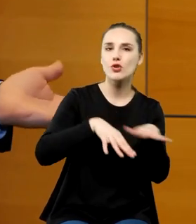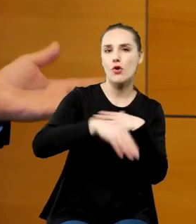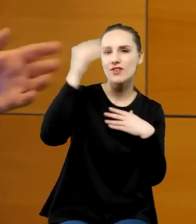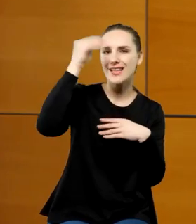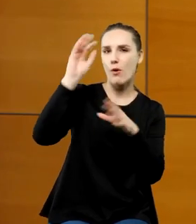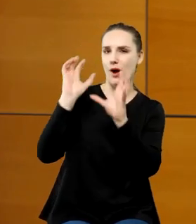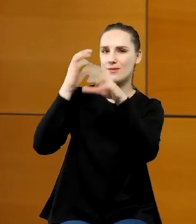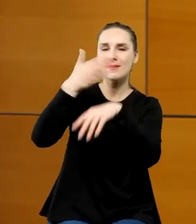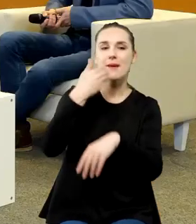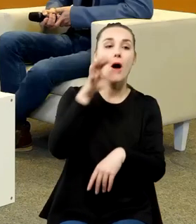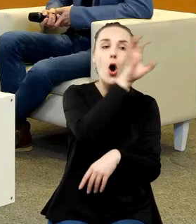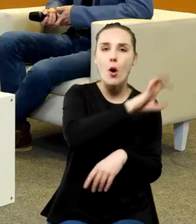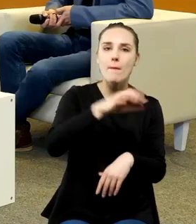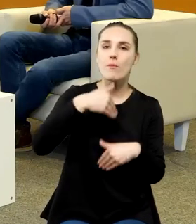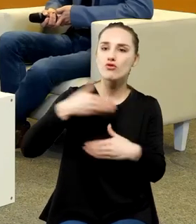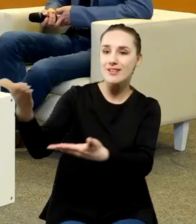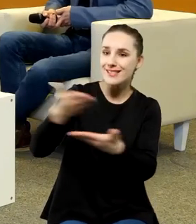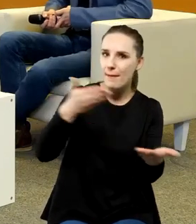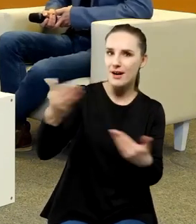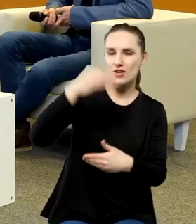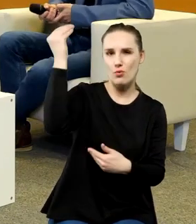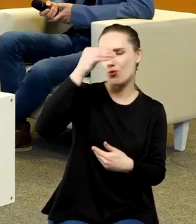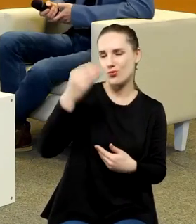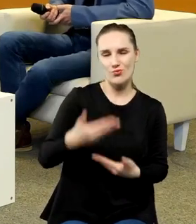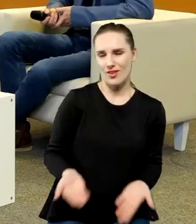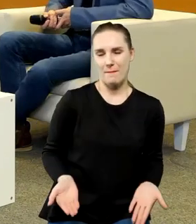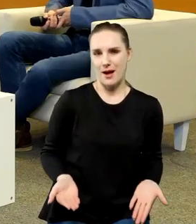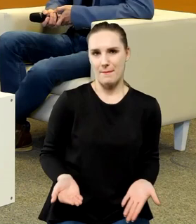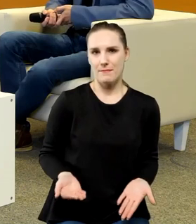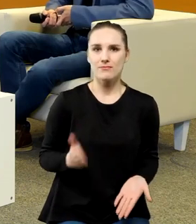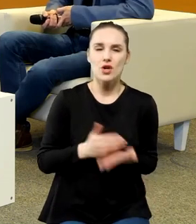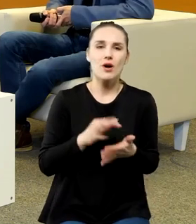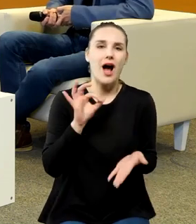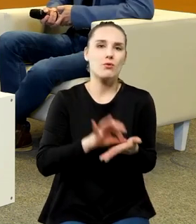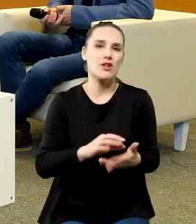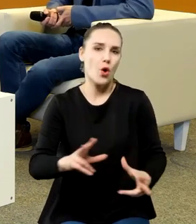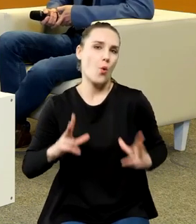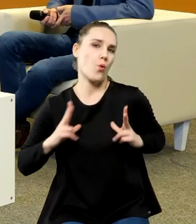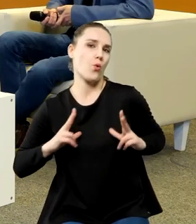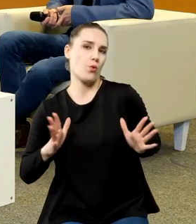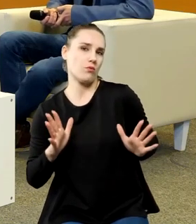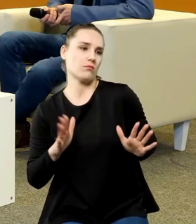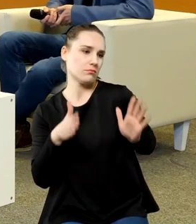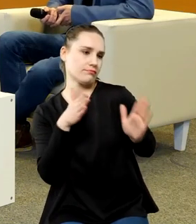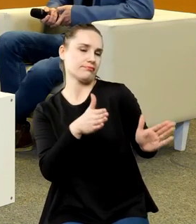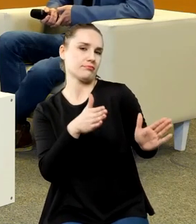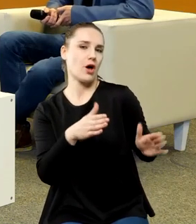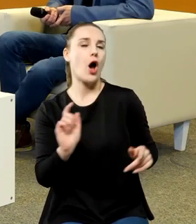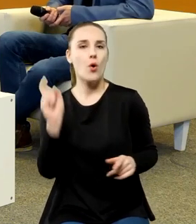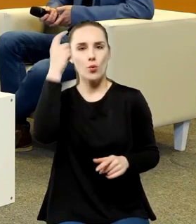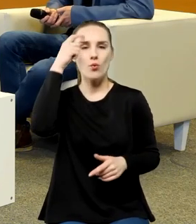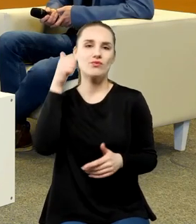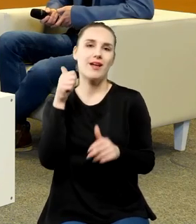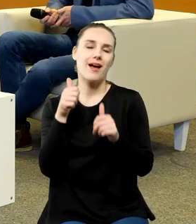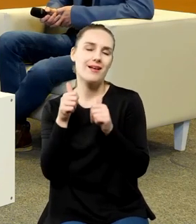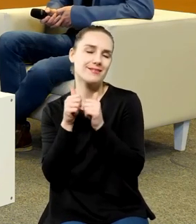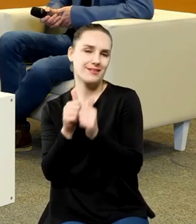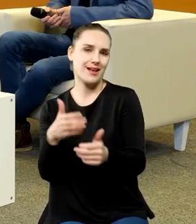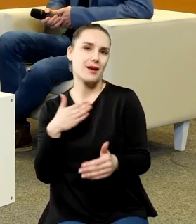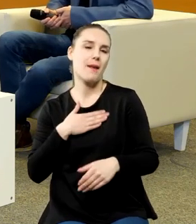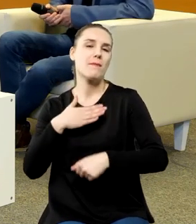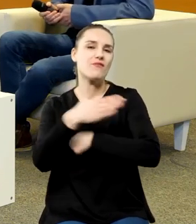obserwatorium, do którego mógłby zapraszać uczniów, uprawiał to w wolnych chwilach, jego głównym zadaniem było administrowanie w armii,